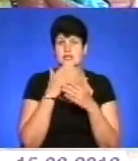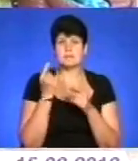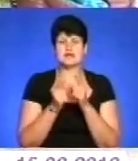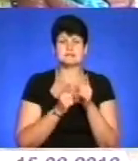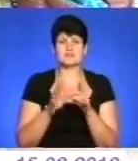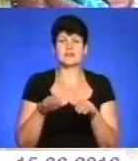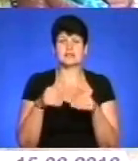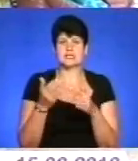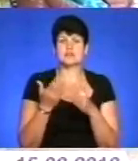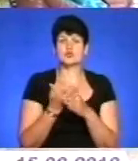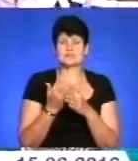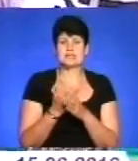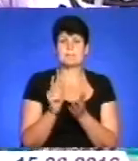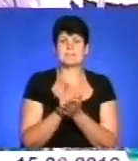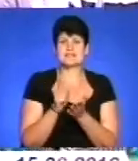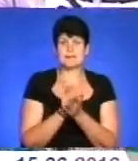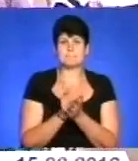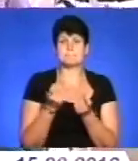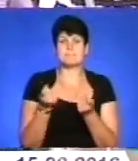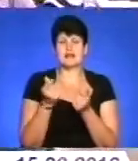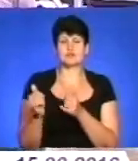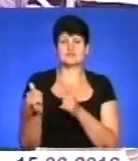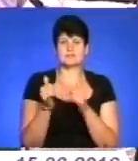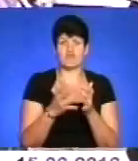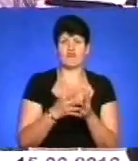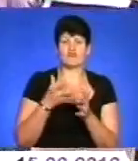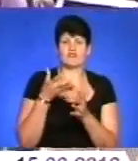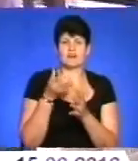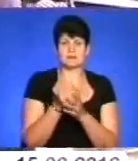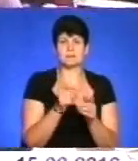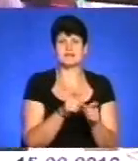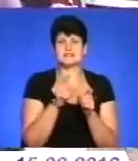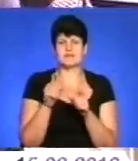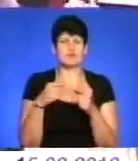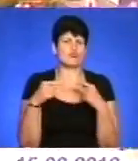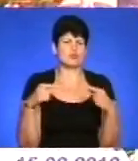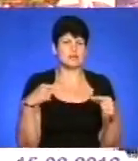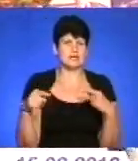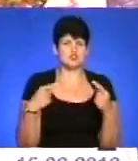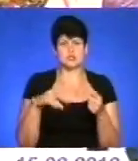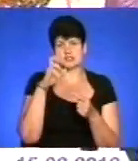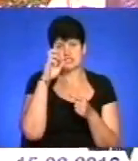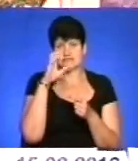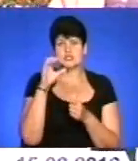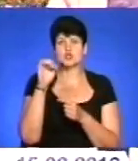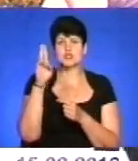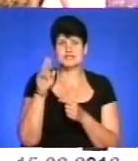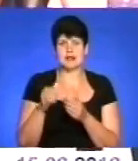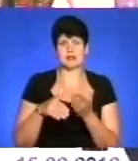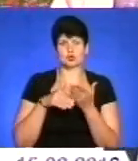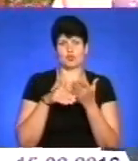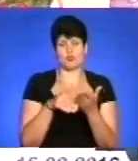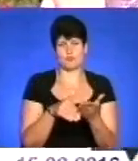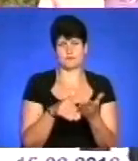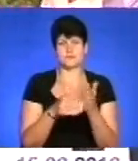у наданні субсидій пенсіонерам, малозабезпеченим, виплат переселенцям чи у будь-яких інших державних соціальних допомогах.